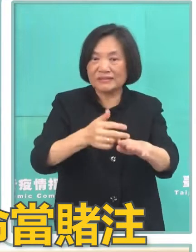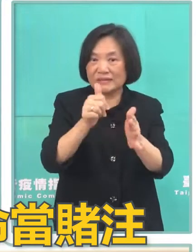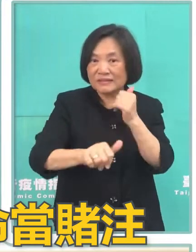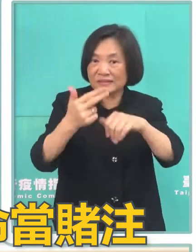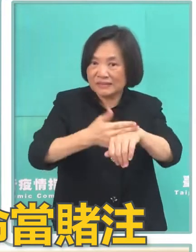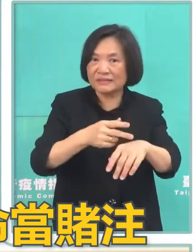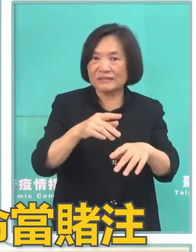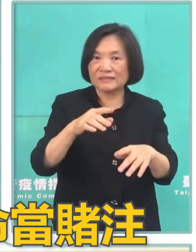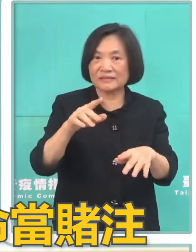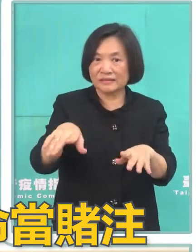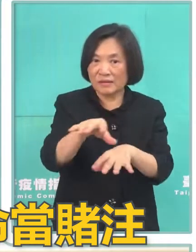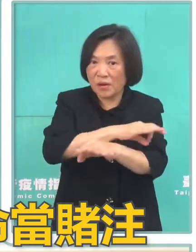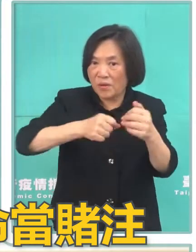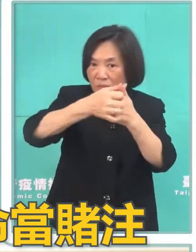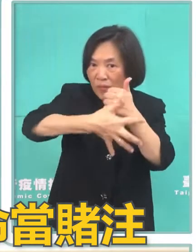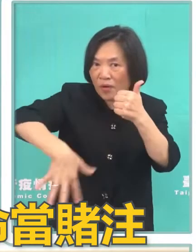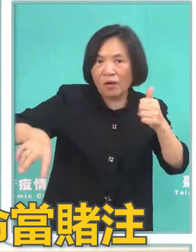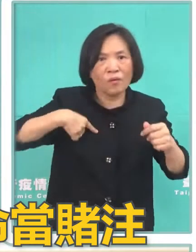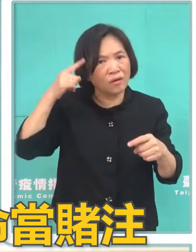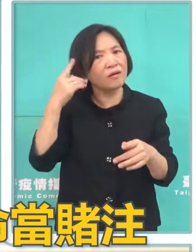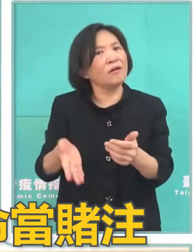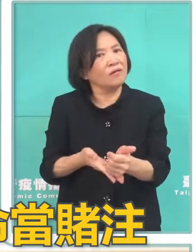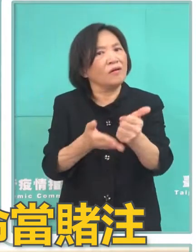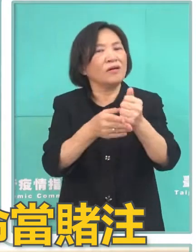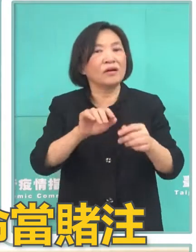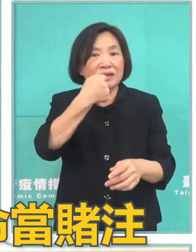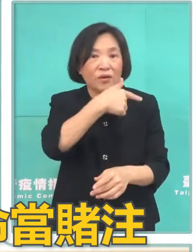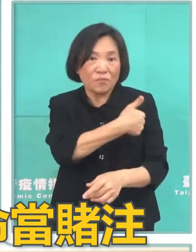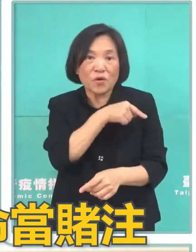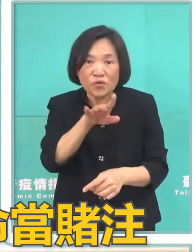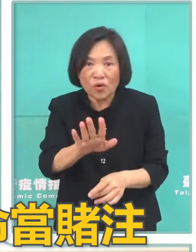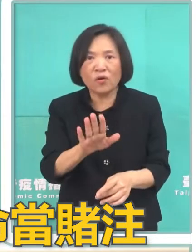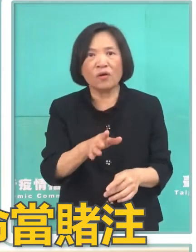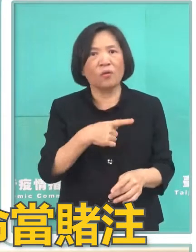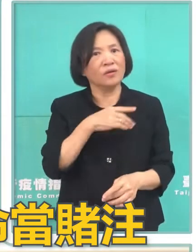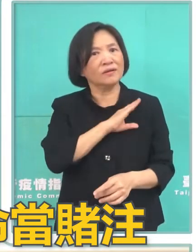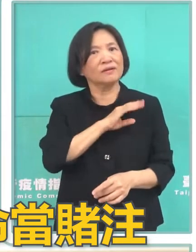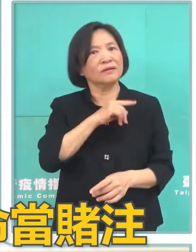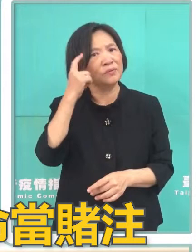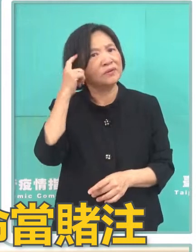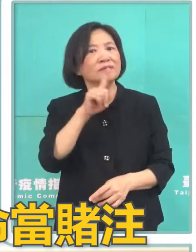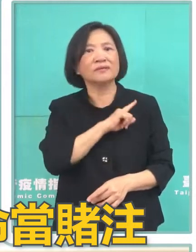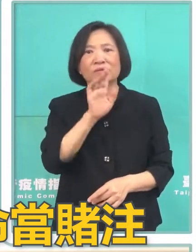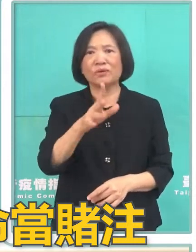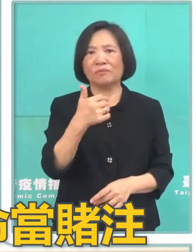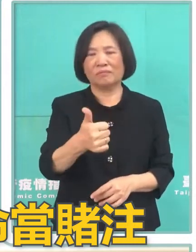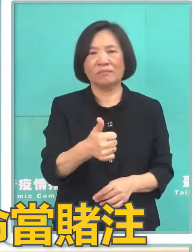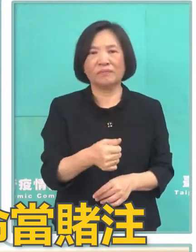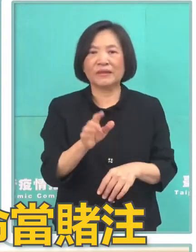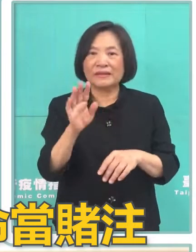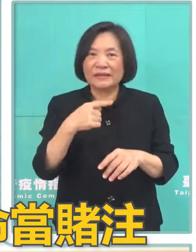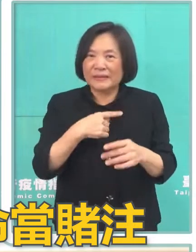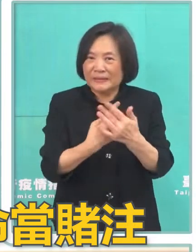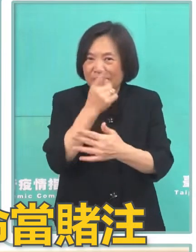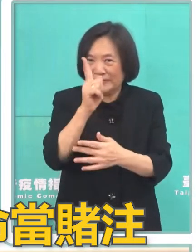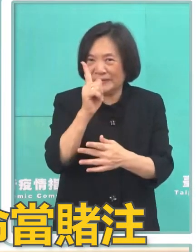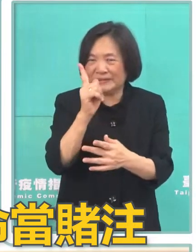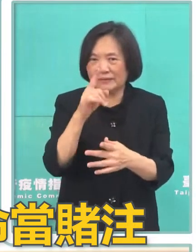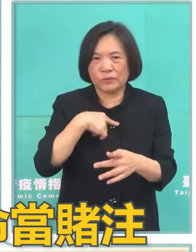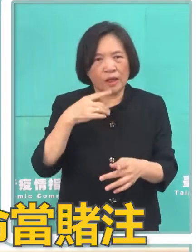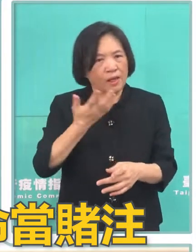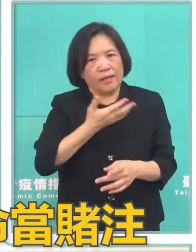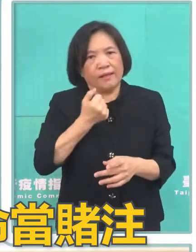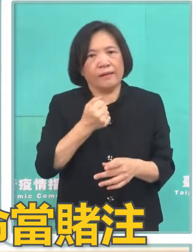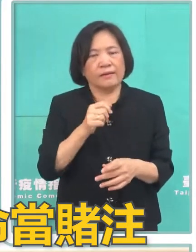說台灣可以有自己的疫苗但是我們不能接受的是不管你什麼目的你知道